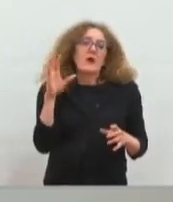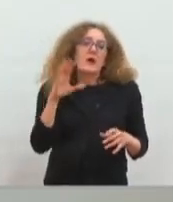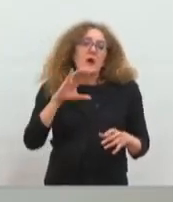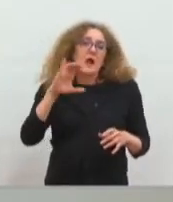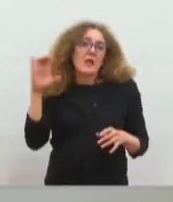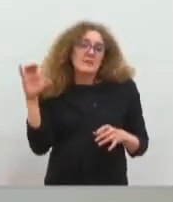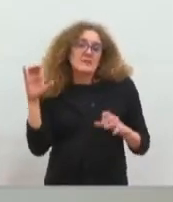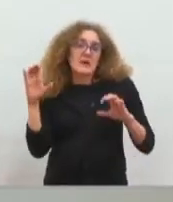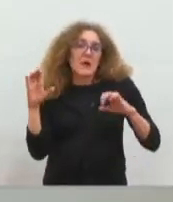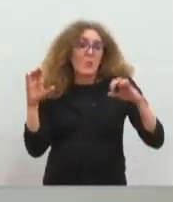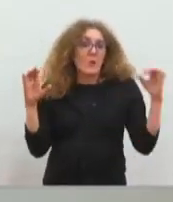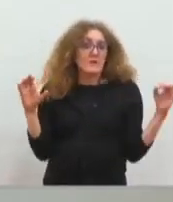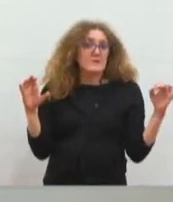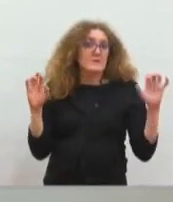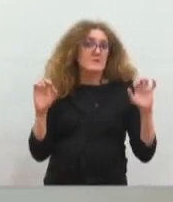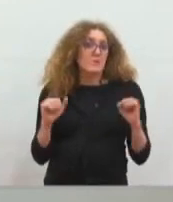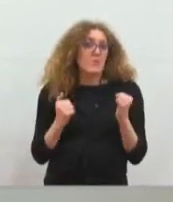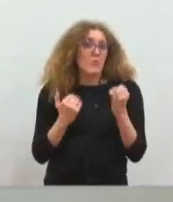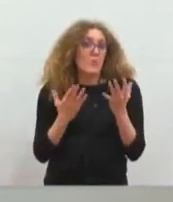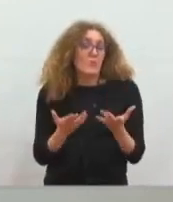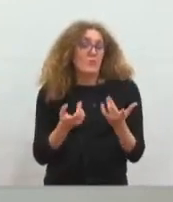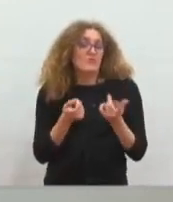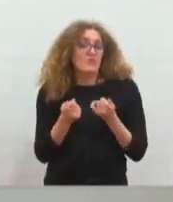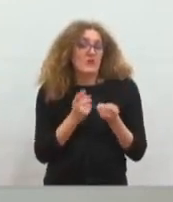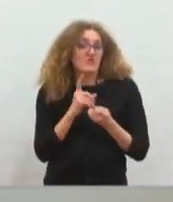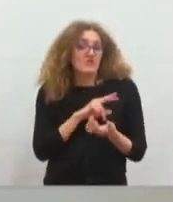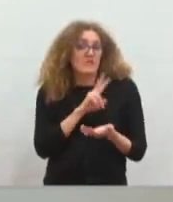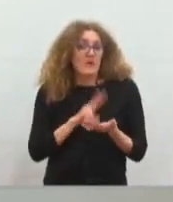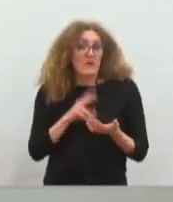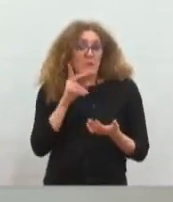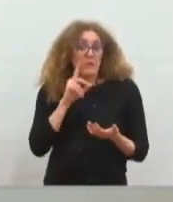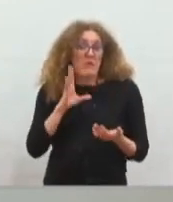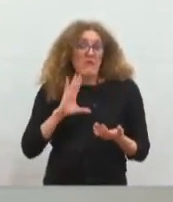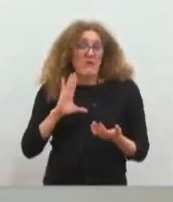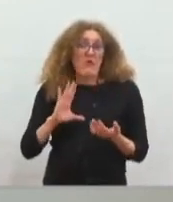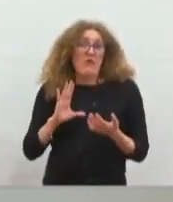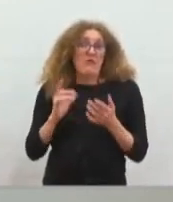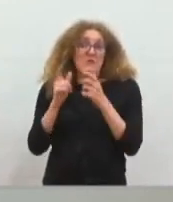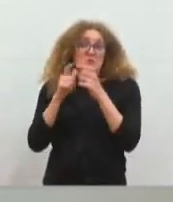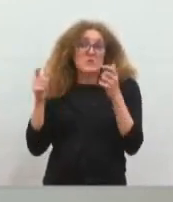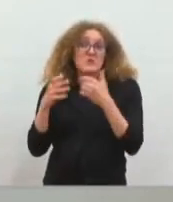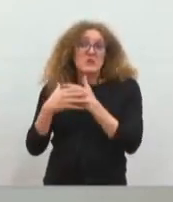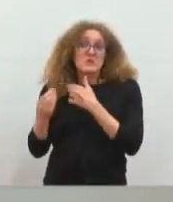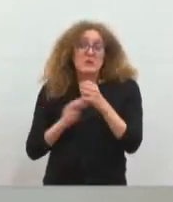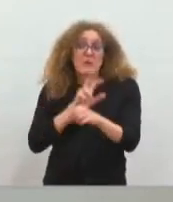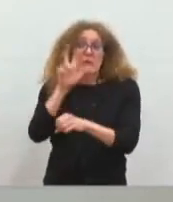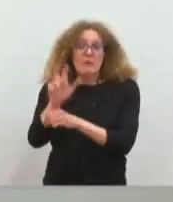de maires souhaitent repasser en régie et on confierait